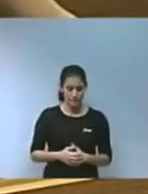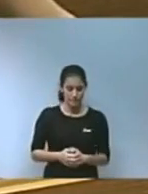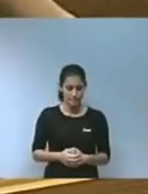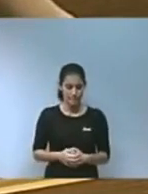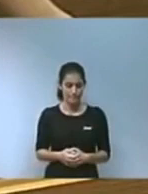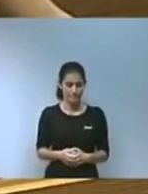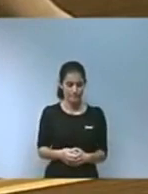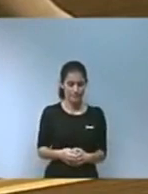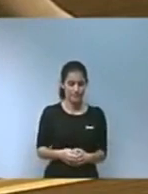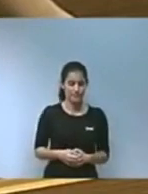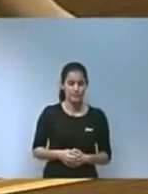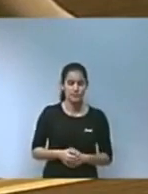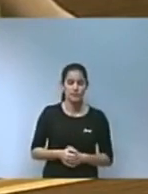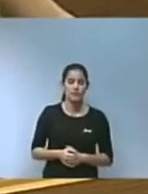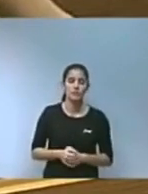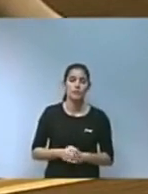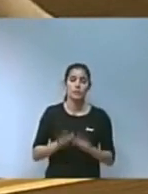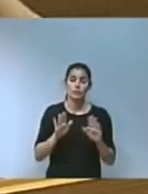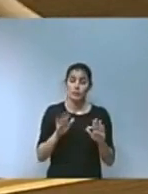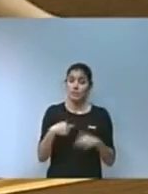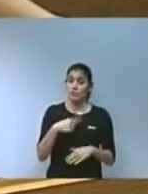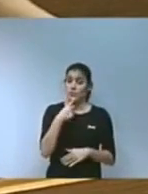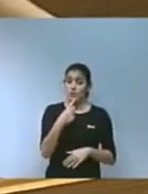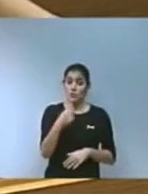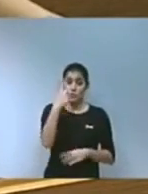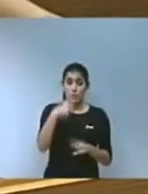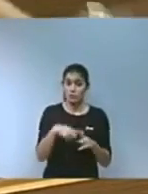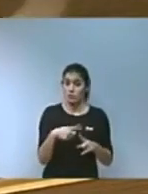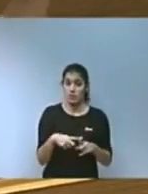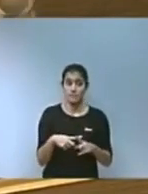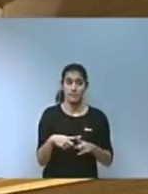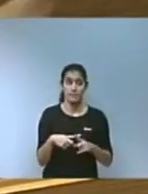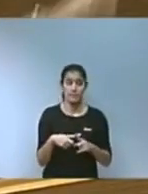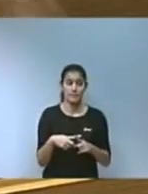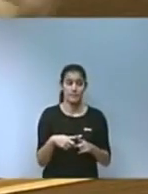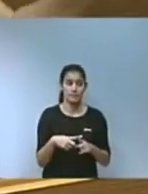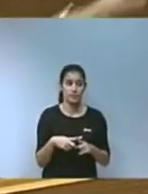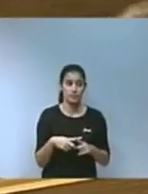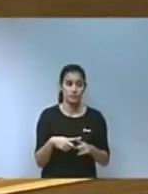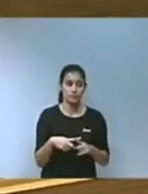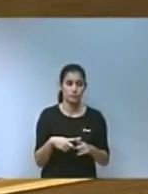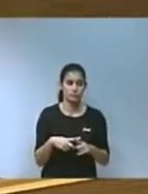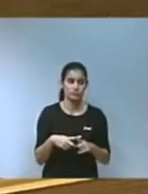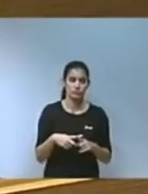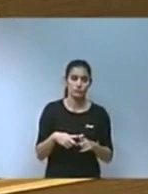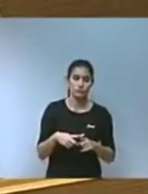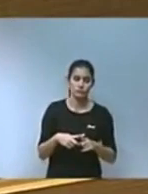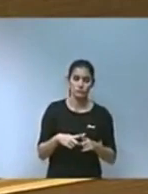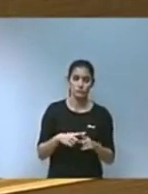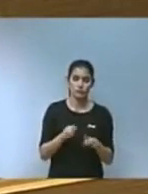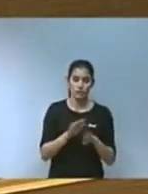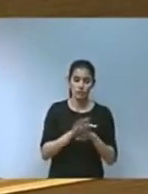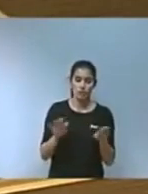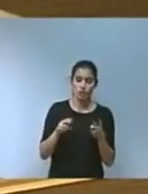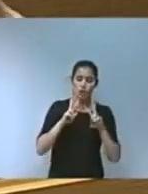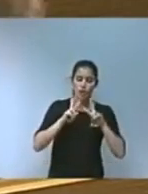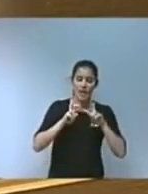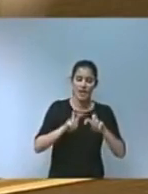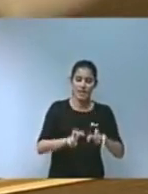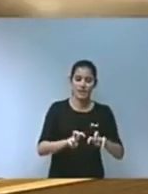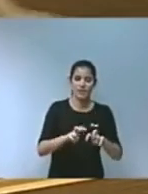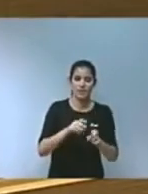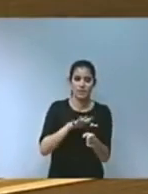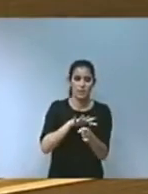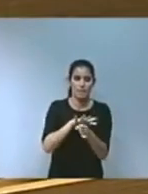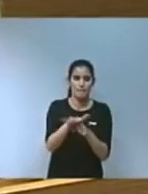però els vaig a dir una cosa no sols va d'analitzar dels impactes si deixem o no